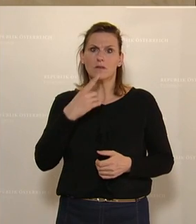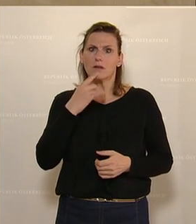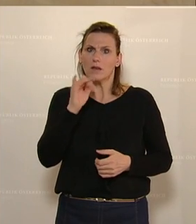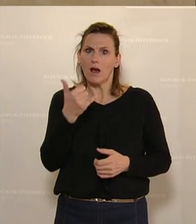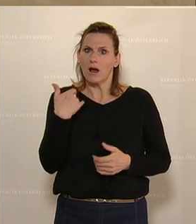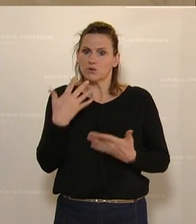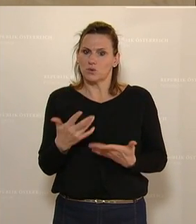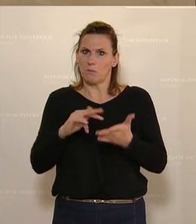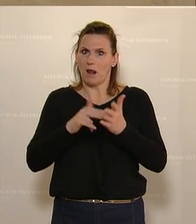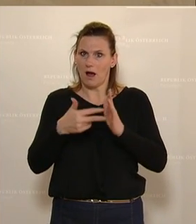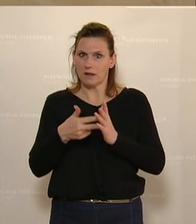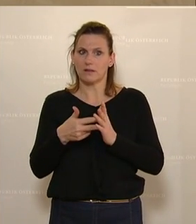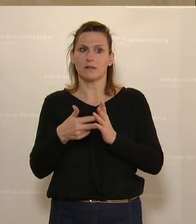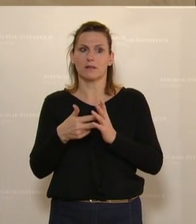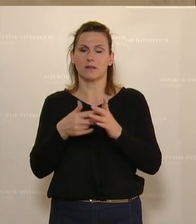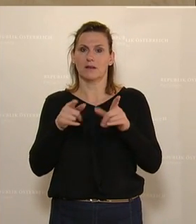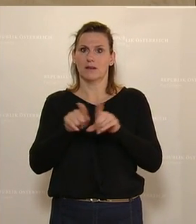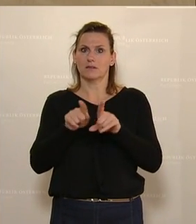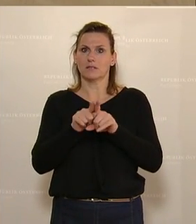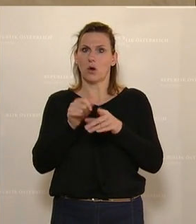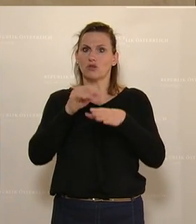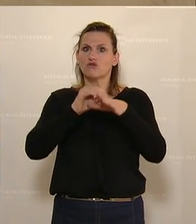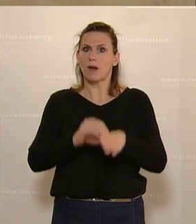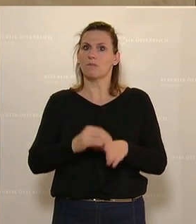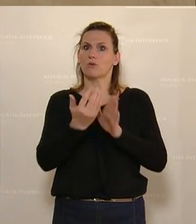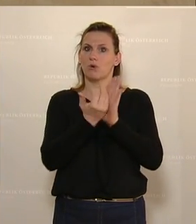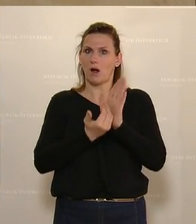aus, auch das ist eines dieser Schwerpunktprogramme.